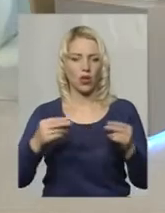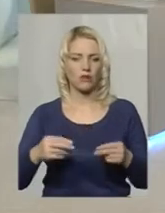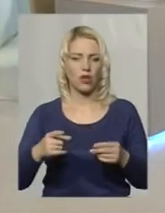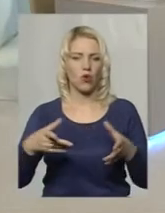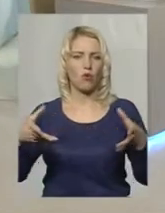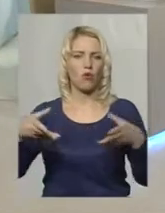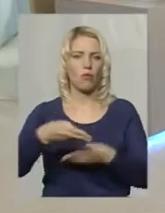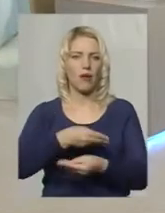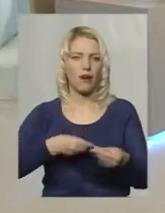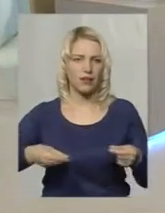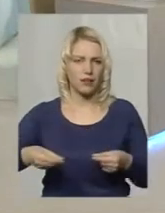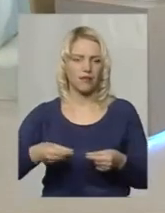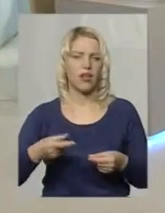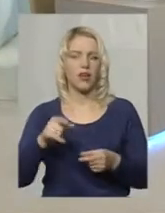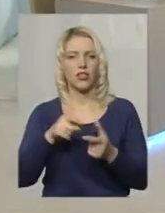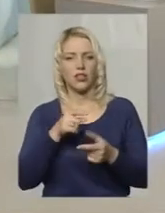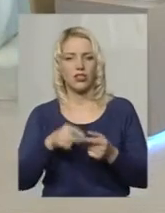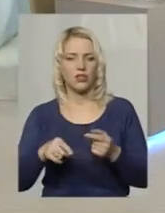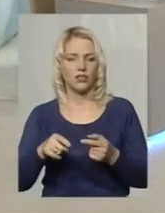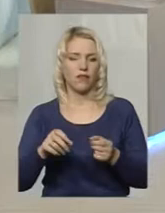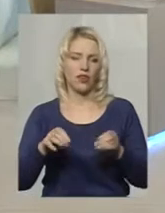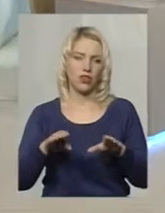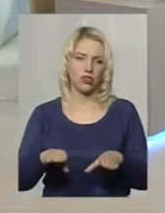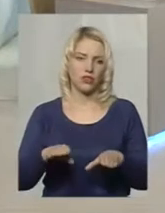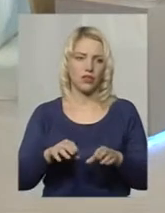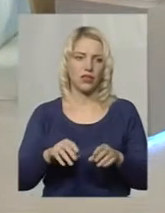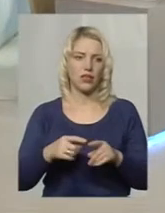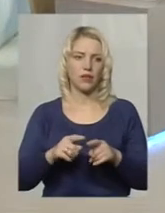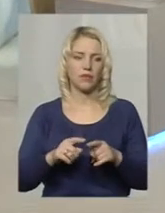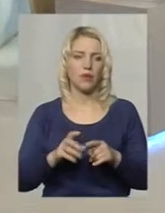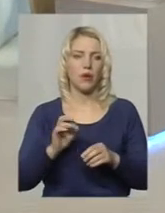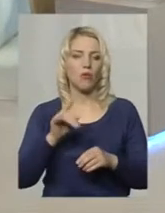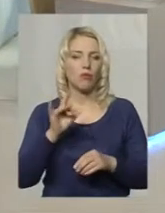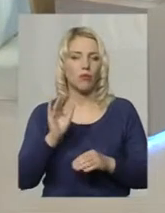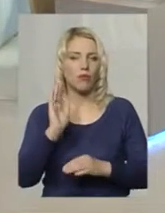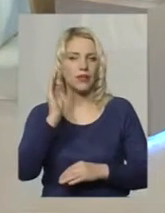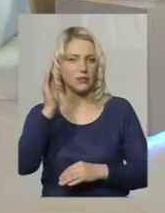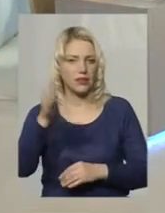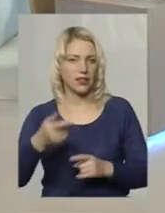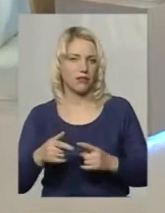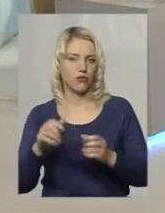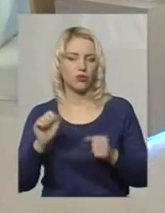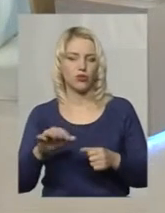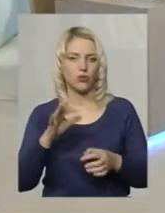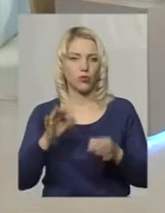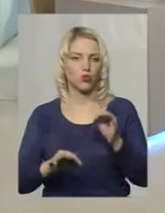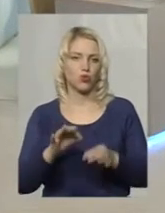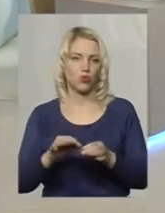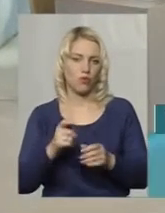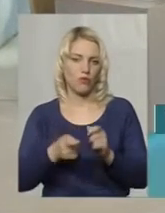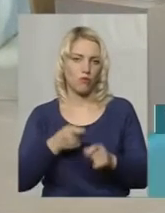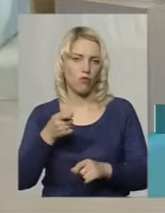договору і, відповідно, вирішувати правоперспективу можливого судового позову. І